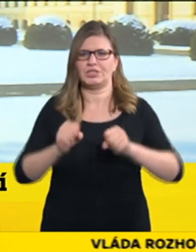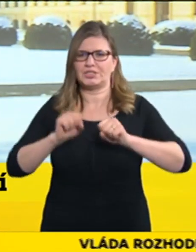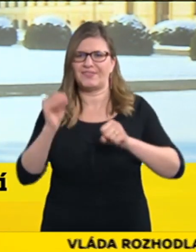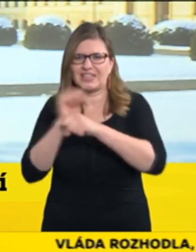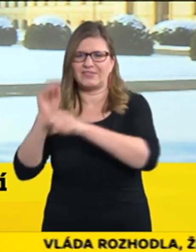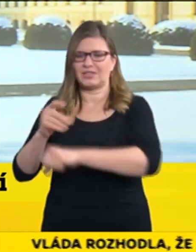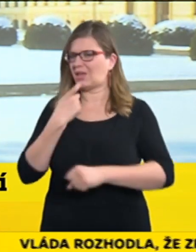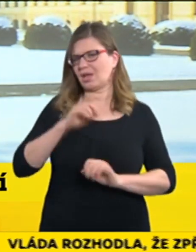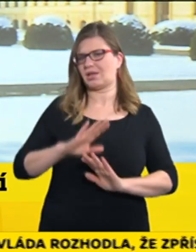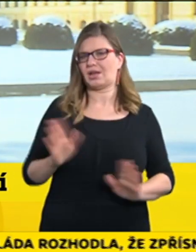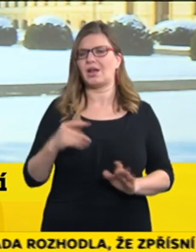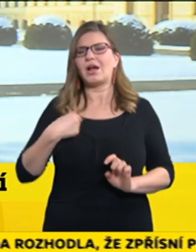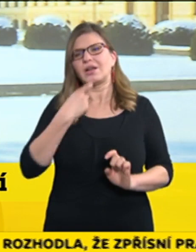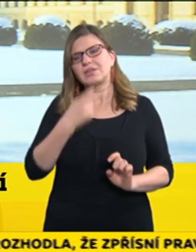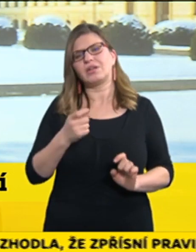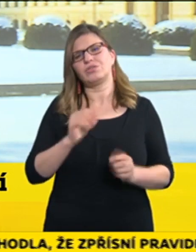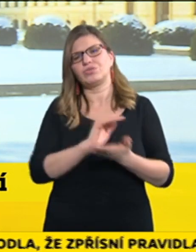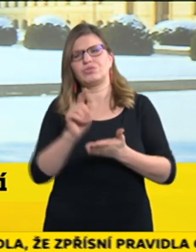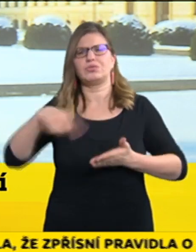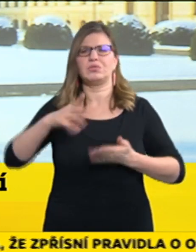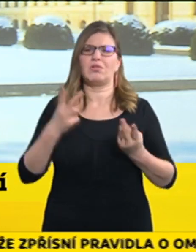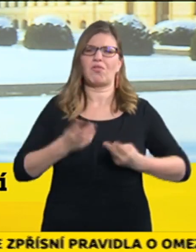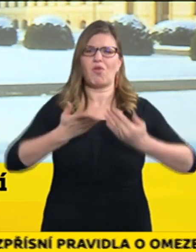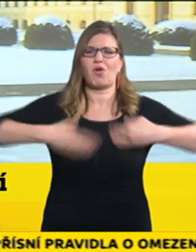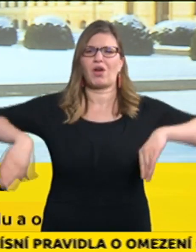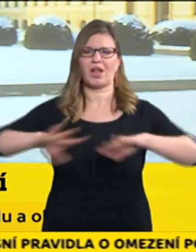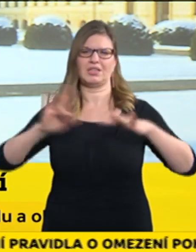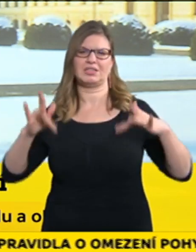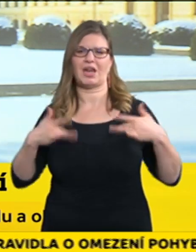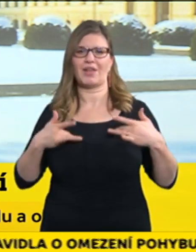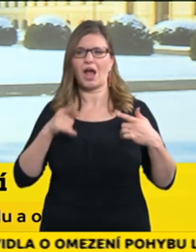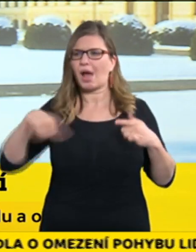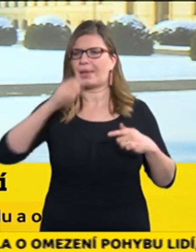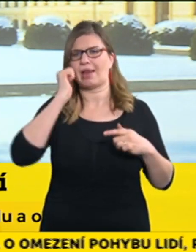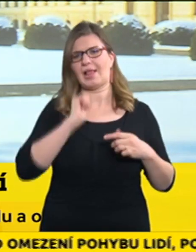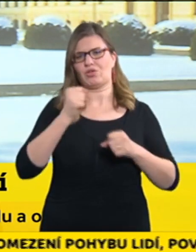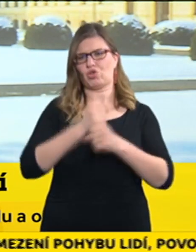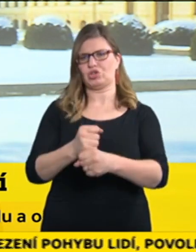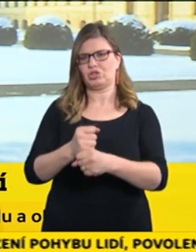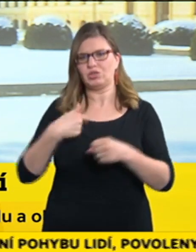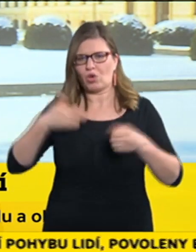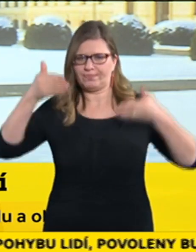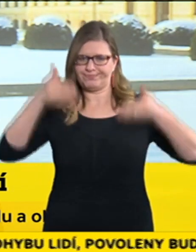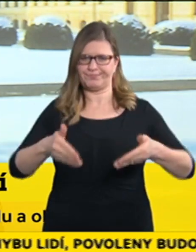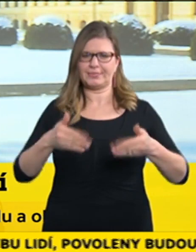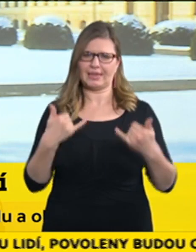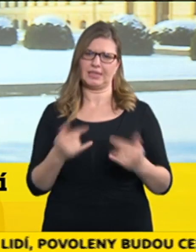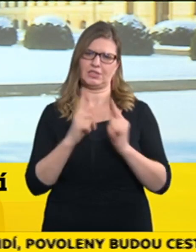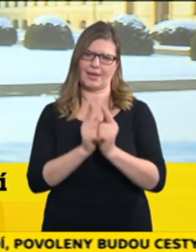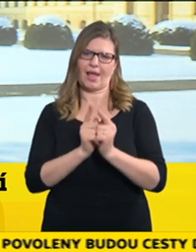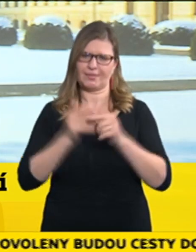ve smyslu ochrany zdraví, tak, aby byla dodržována. Na to jsme se soustředili po celou dobu dnešního jednání.